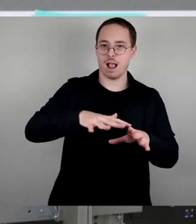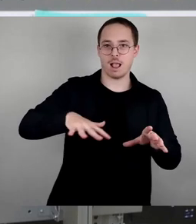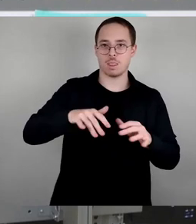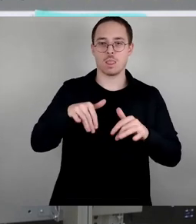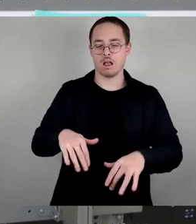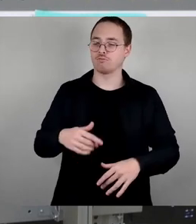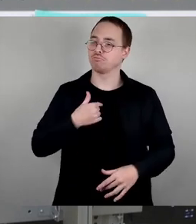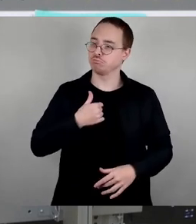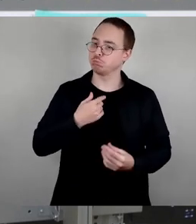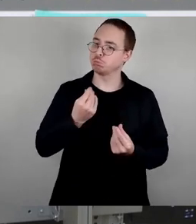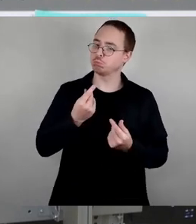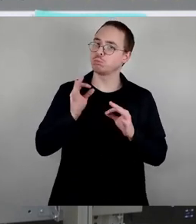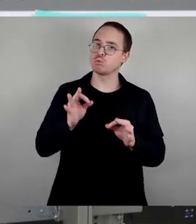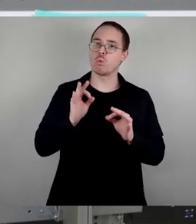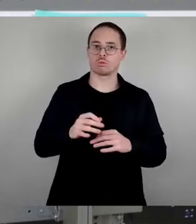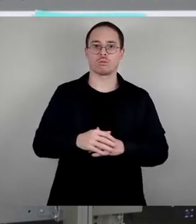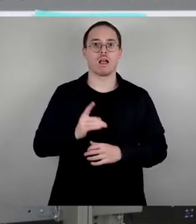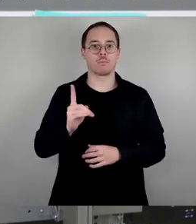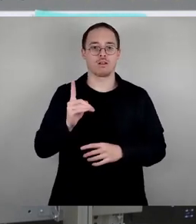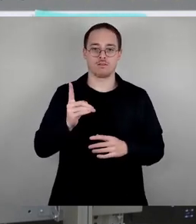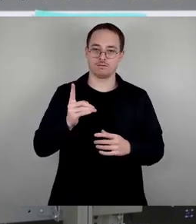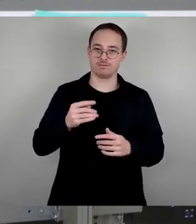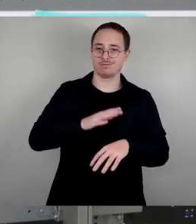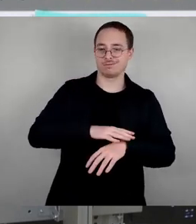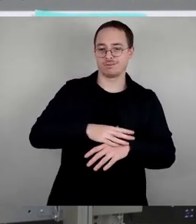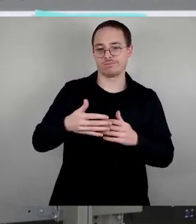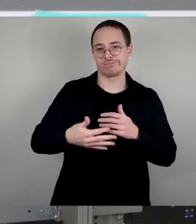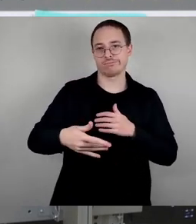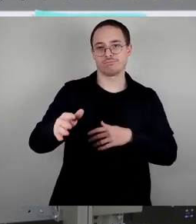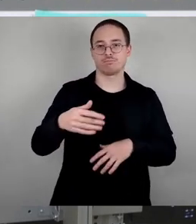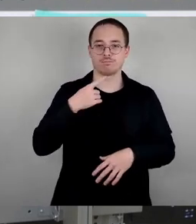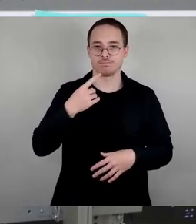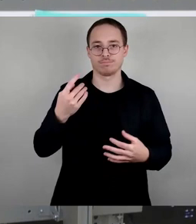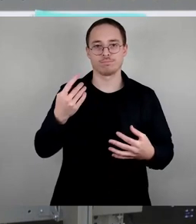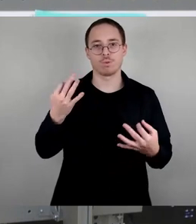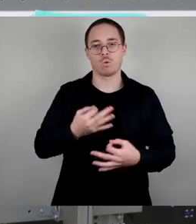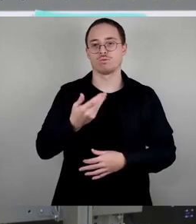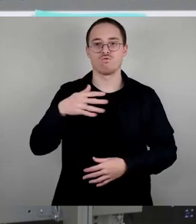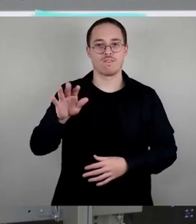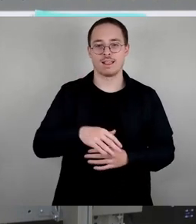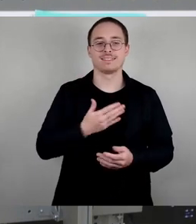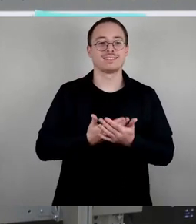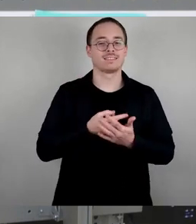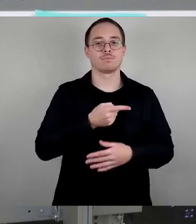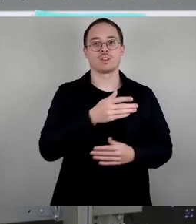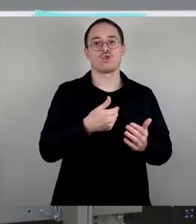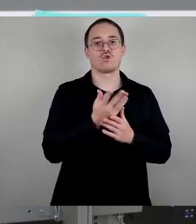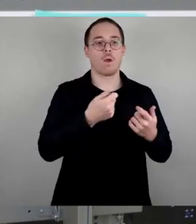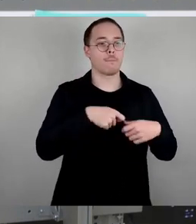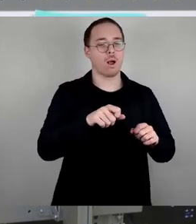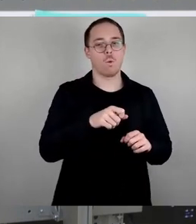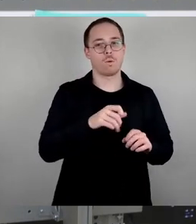Kapazitäten für das Schulschwimmen hat sich diese Überlegung eines Neubaus erledigt. Es ist derzeit